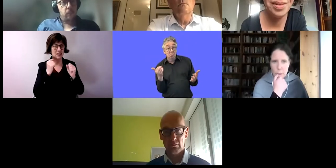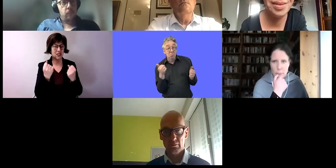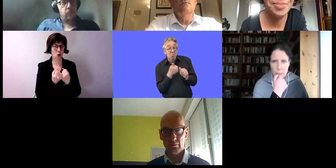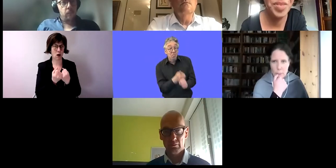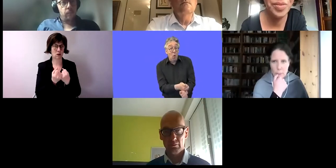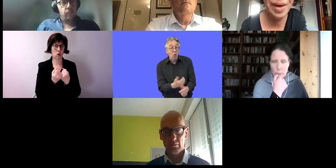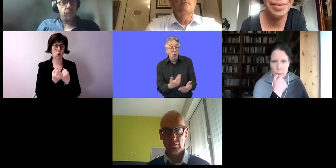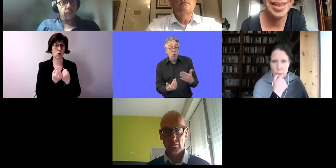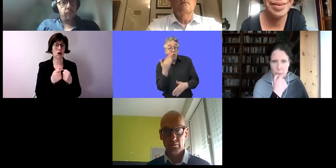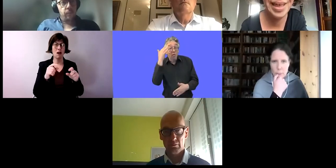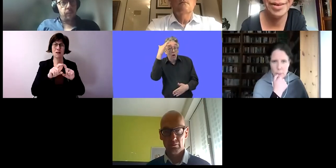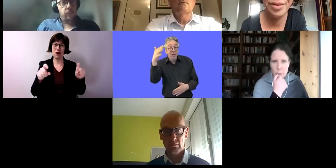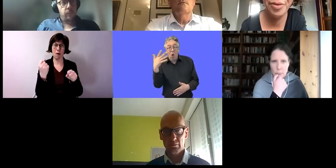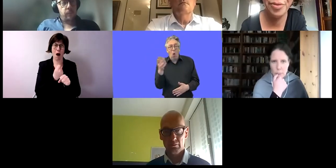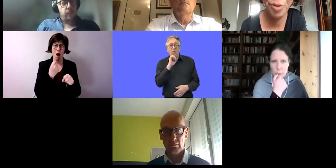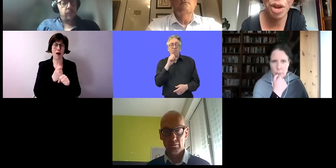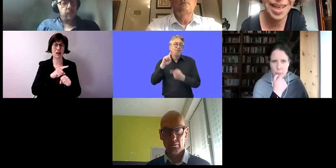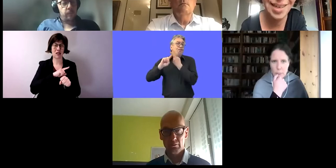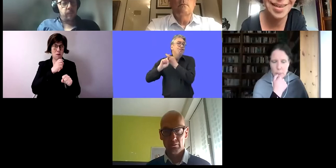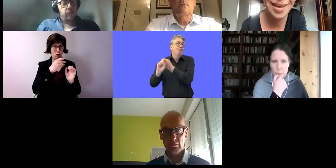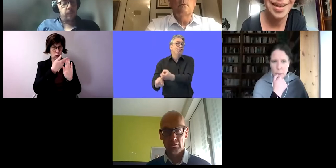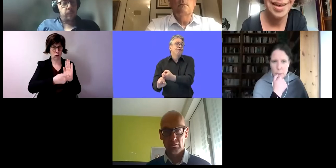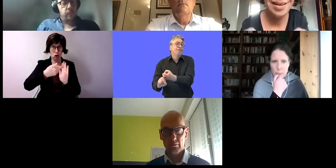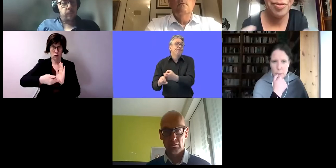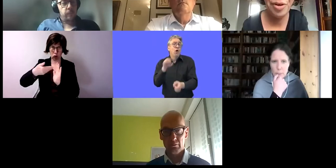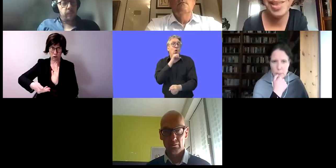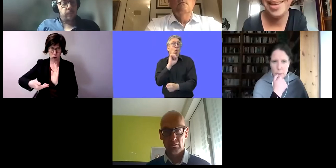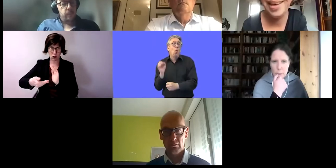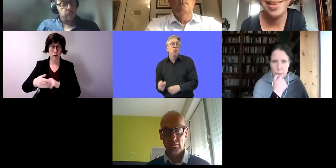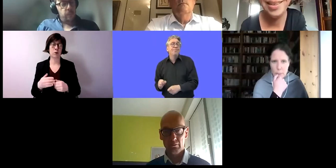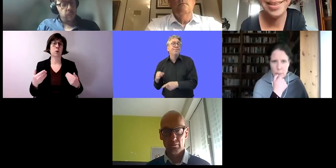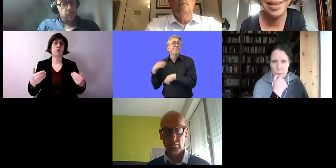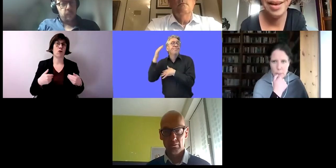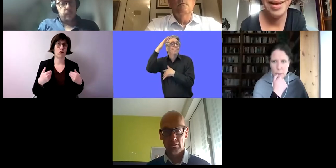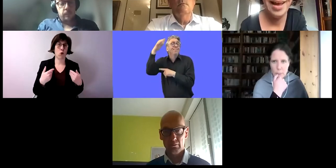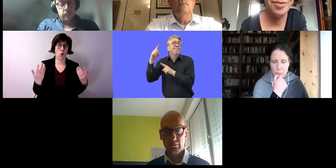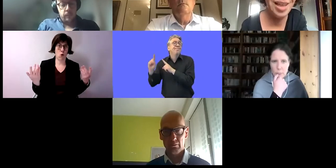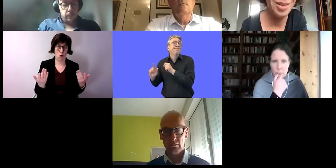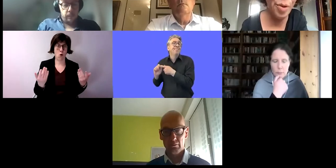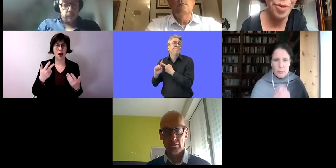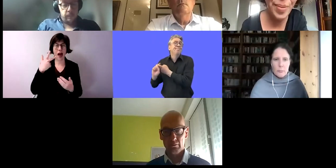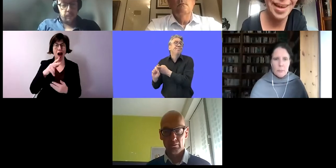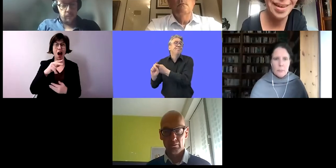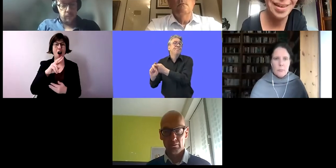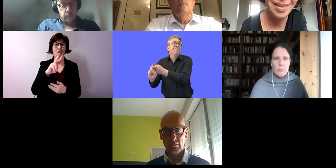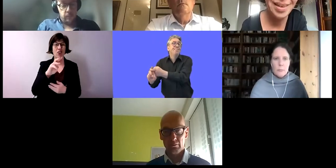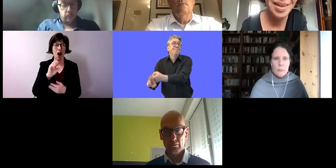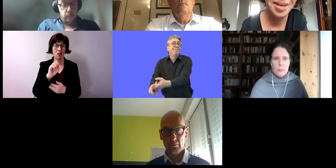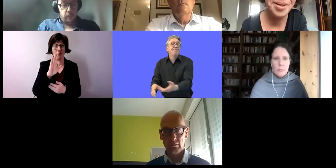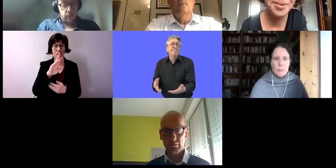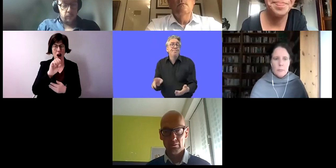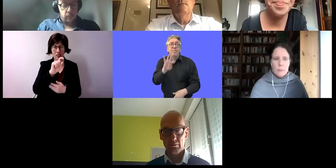zum Thema Arbeitgebe gerne vorstellen. Ich freue mich sehr, hier Herrn Franz Wolfsmeier